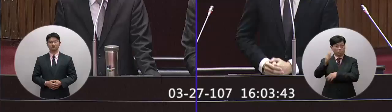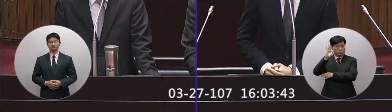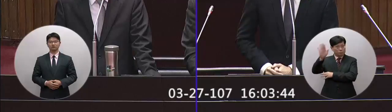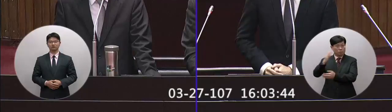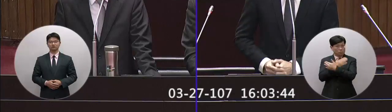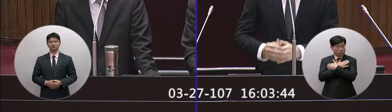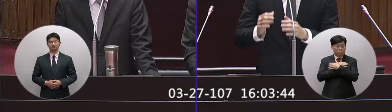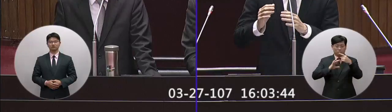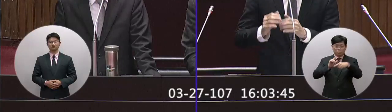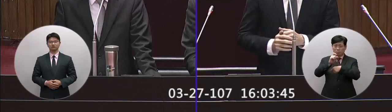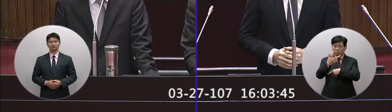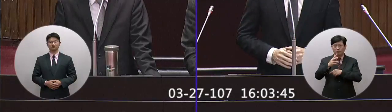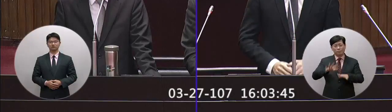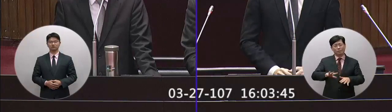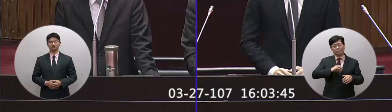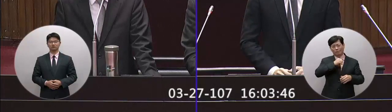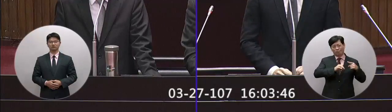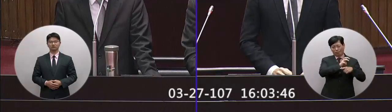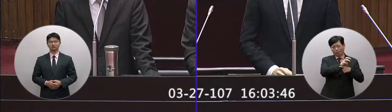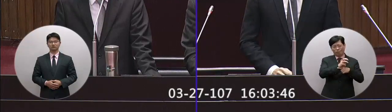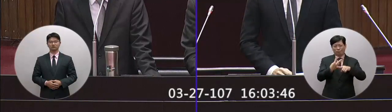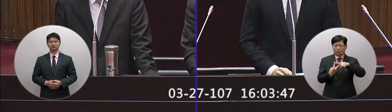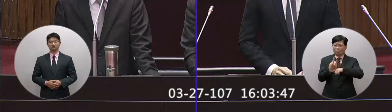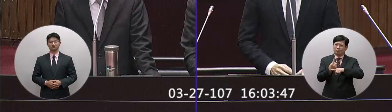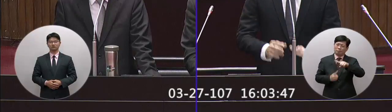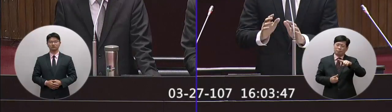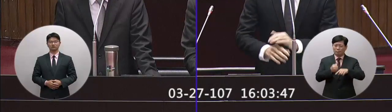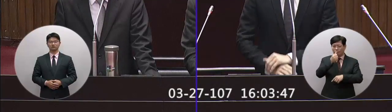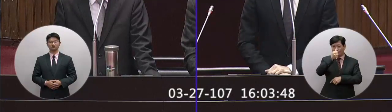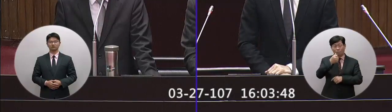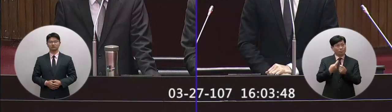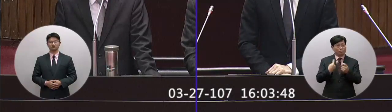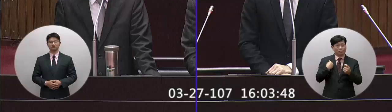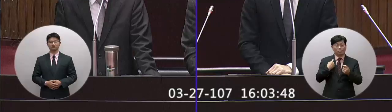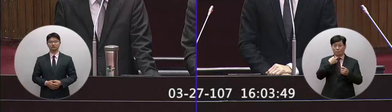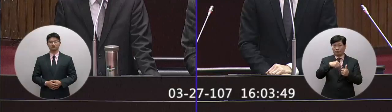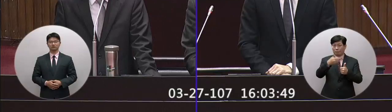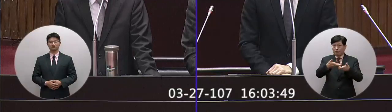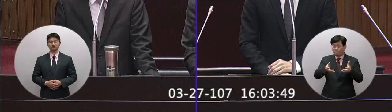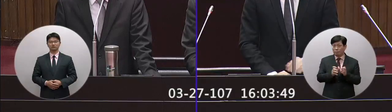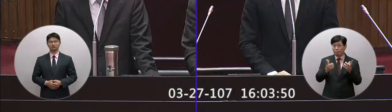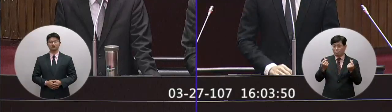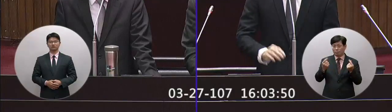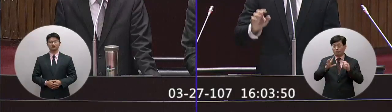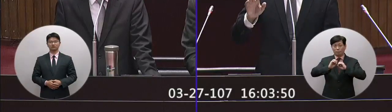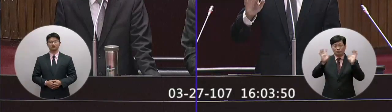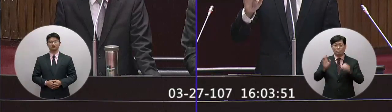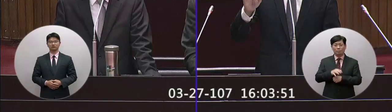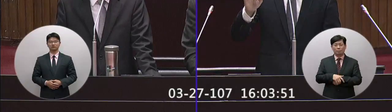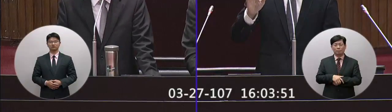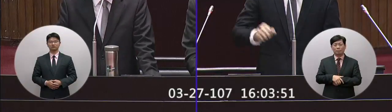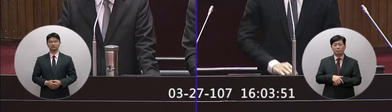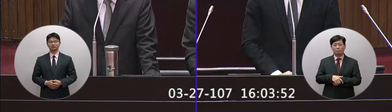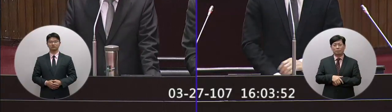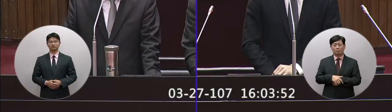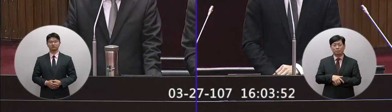有六十七趴台灣現在是三十趴 不到一半所以說去年其實教育部也有選擇這個選部這個